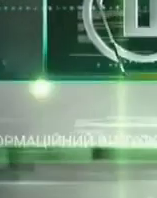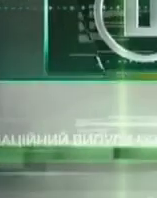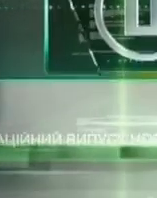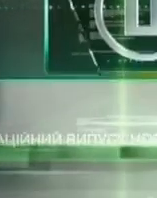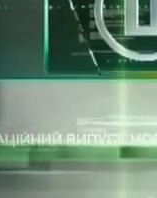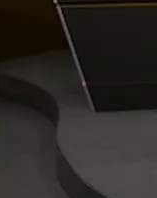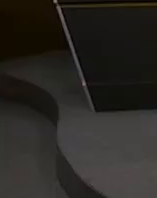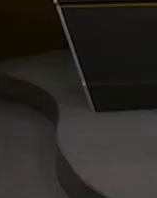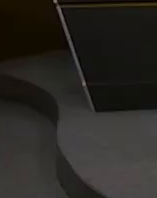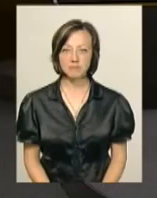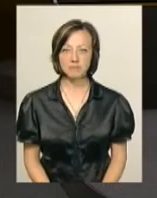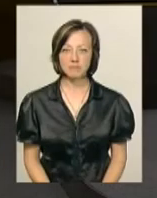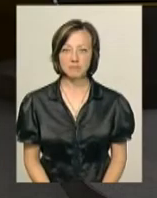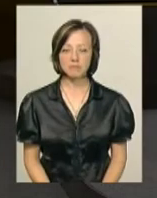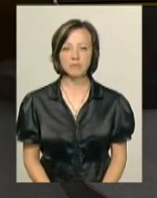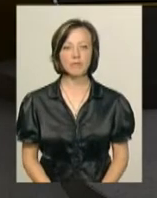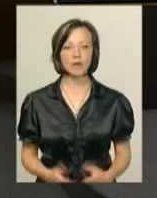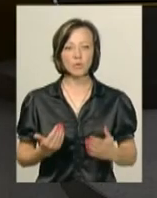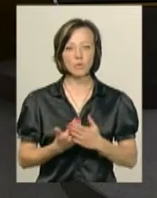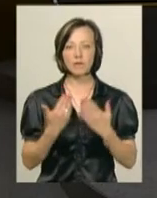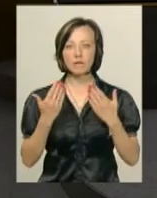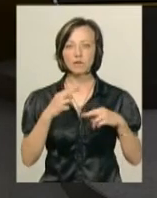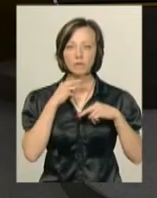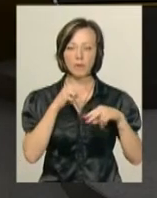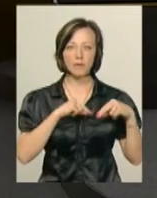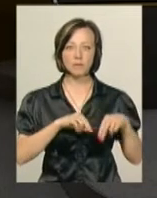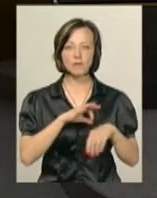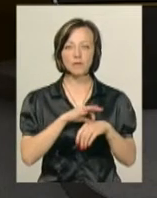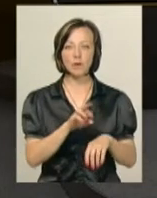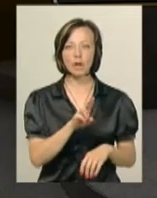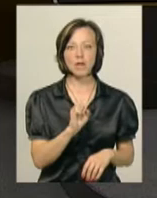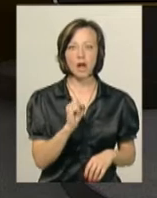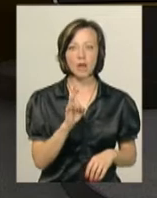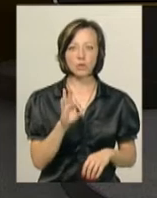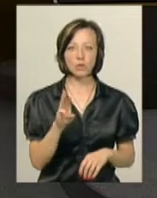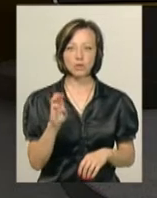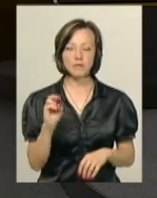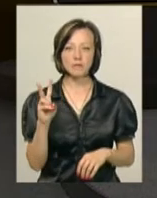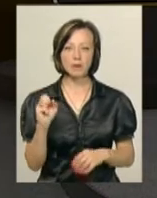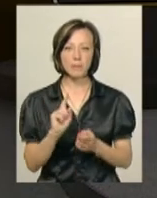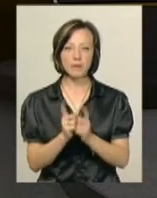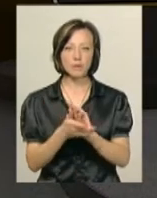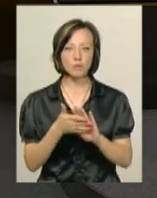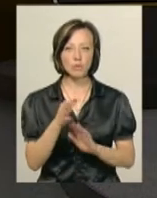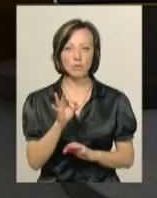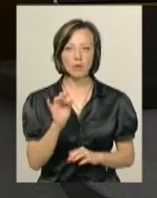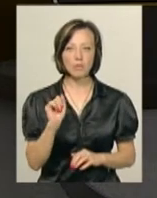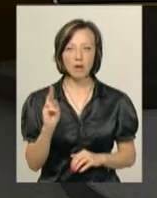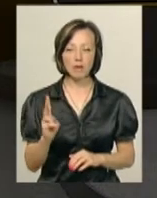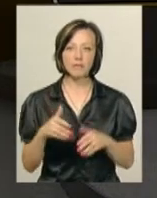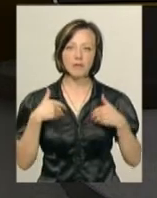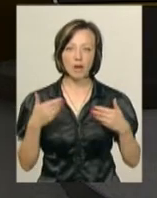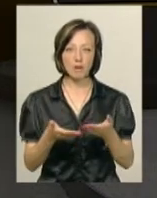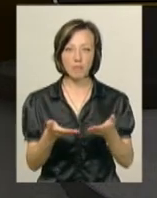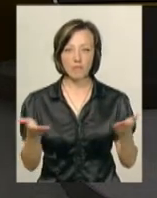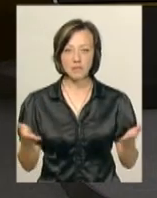Музика Новини до вашої уваги. В студії працює ведуча Ярослава Антошевська, перекладач на жестову мову Ольга Райбак. Ми